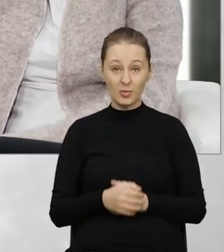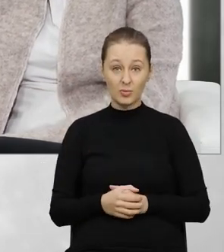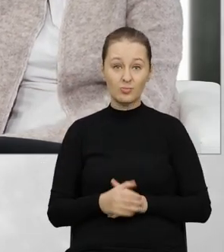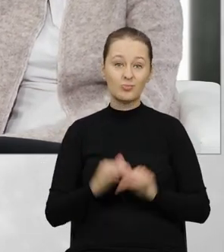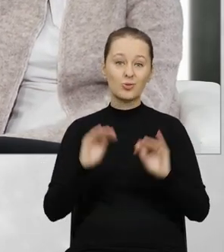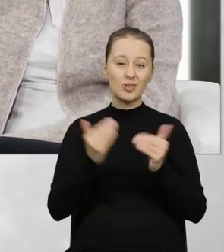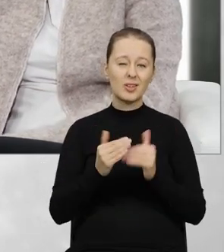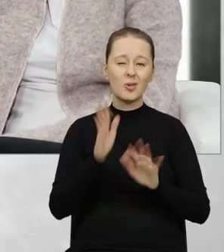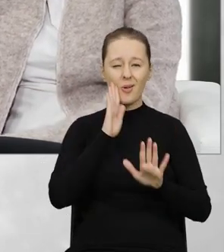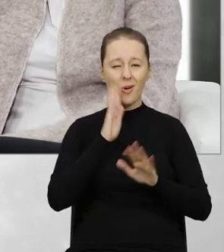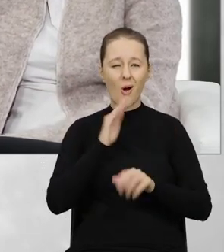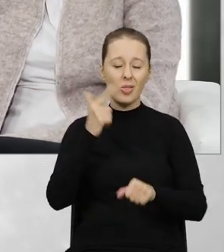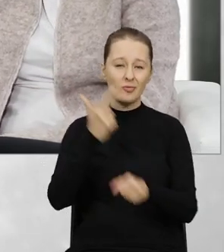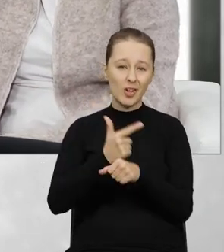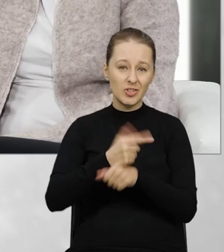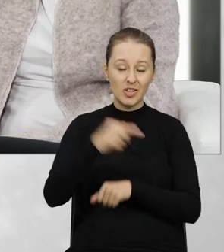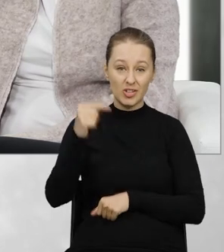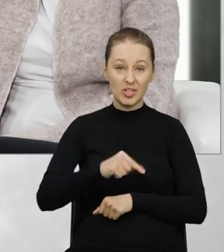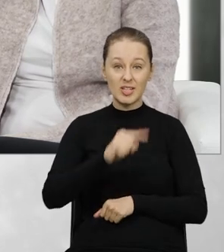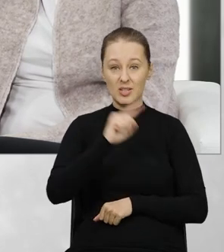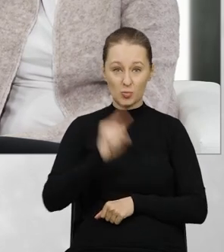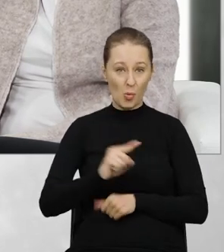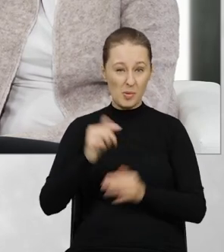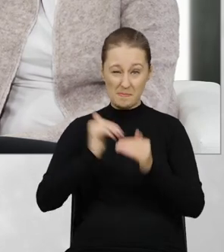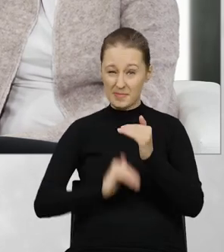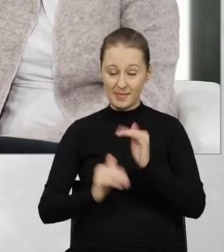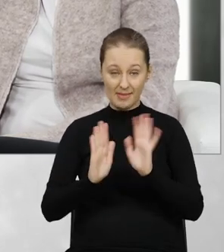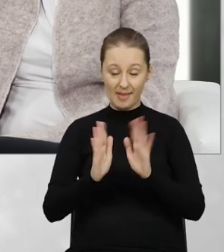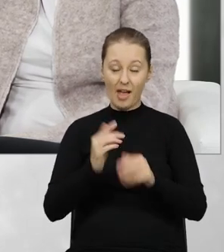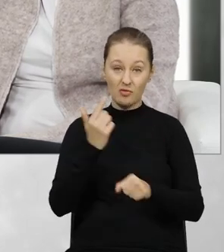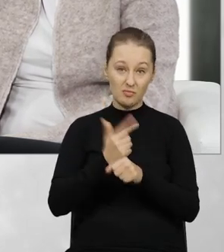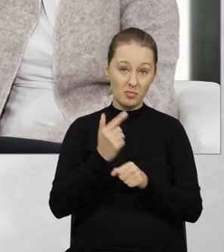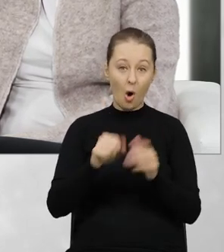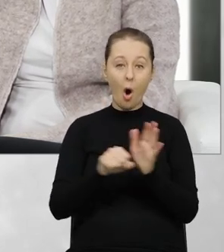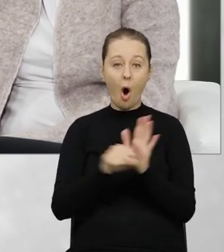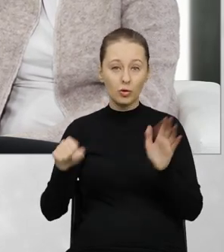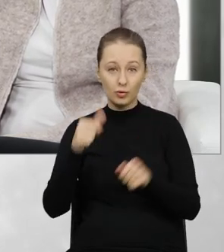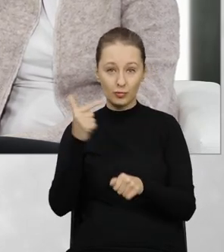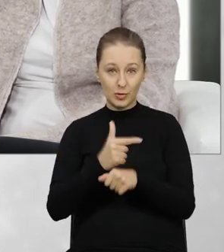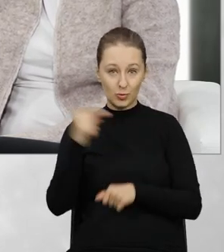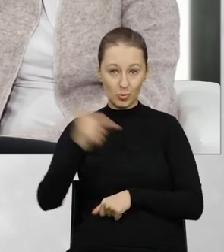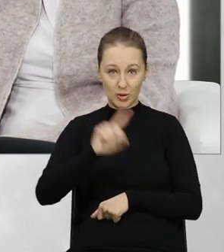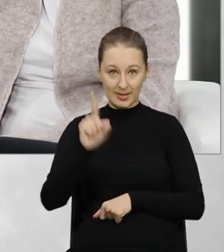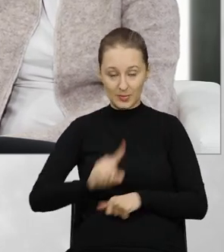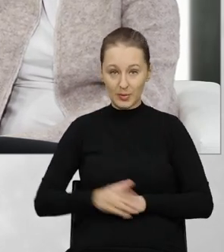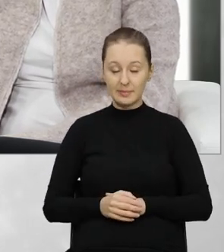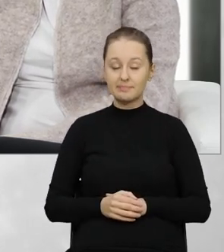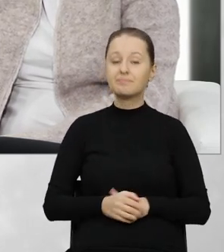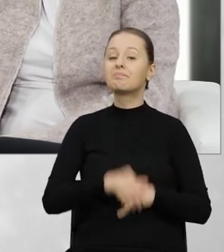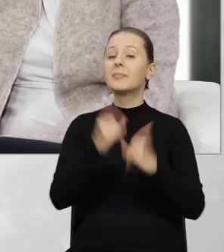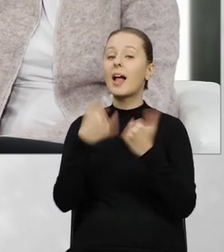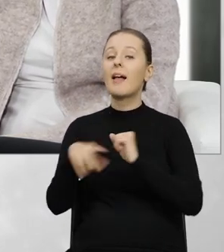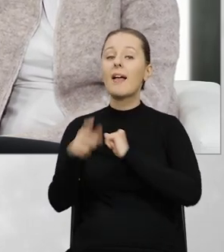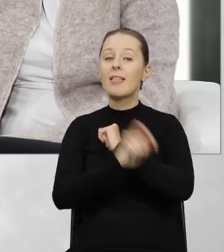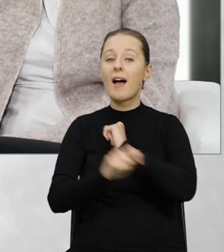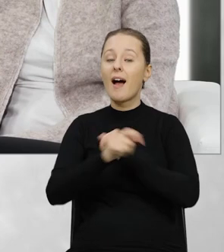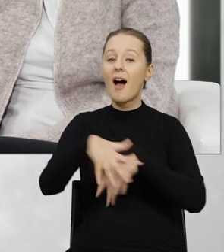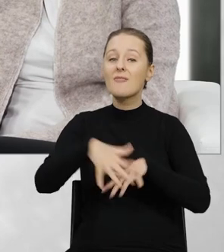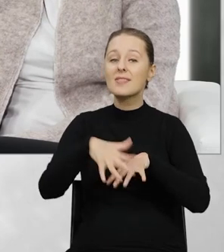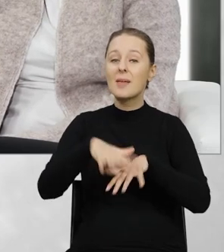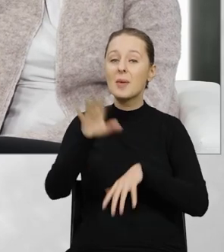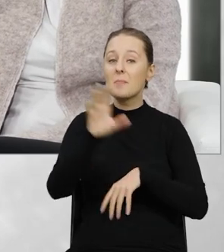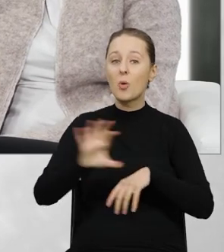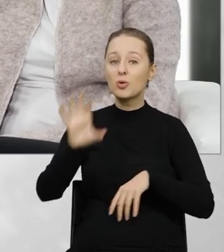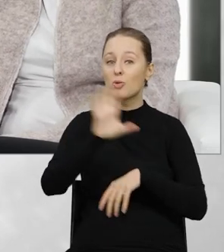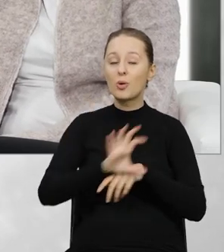mniej niż 20 tysięcy złotych. Inną karą, inną sankcją przewidzianą w ustawie o systemie